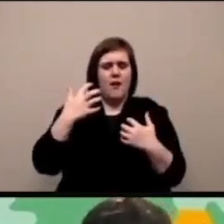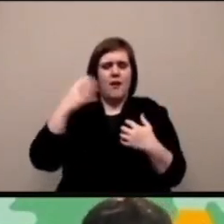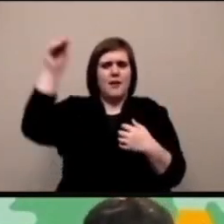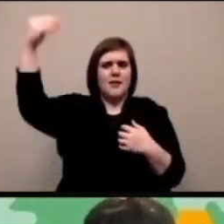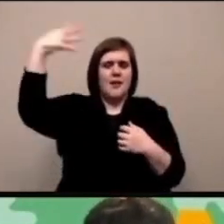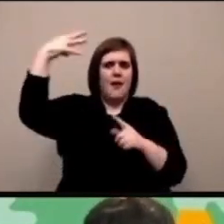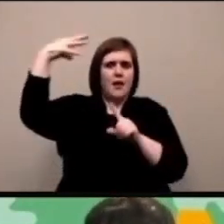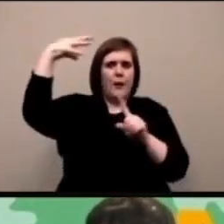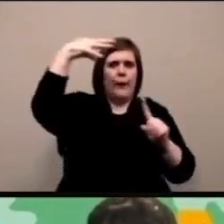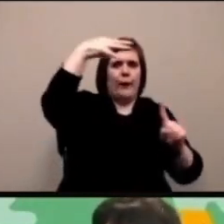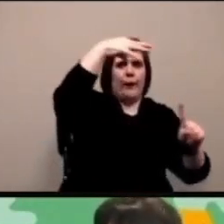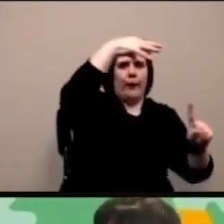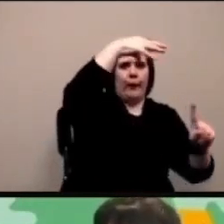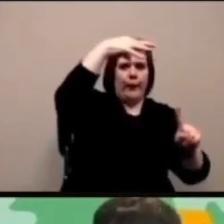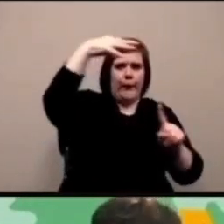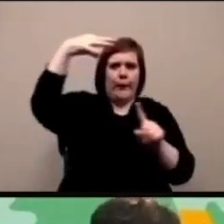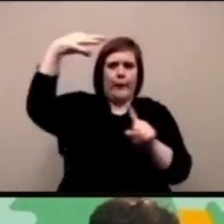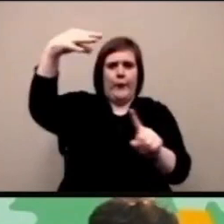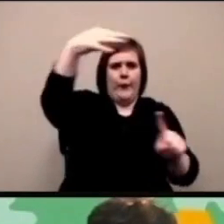che sono sempre